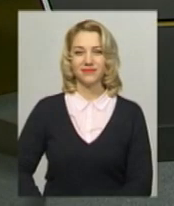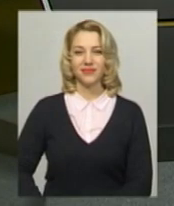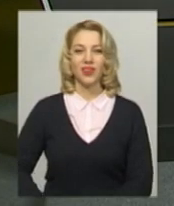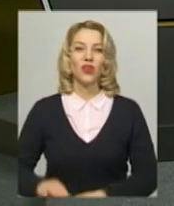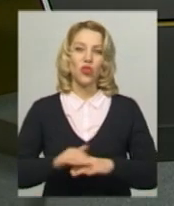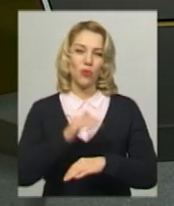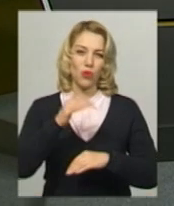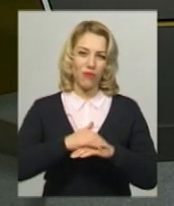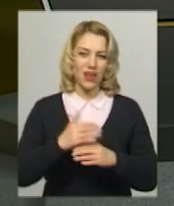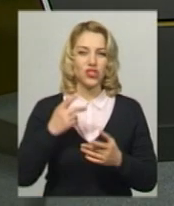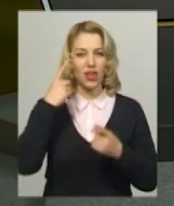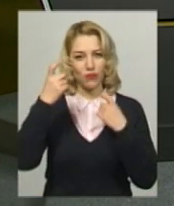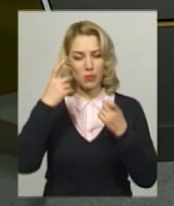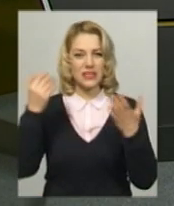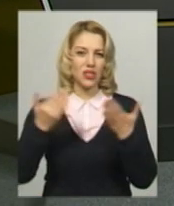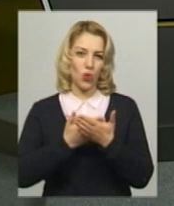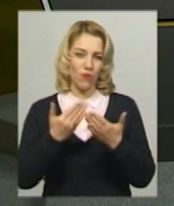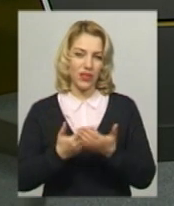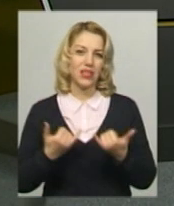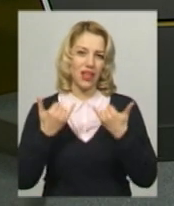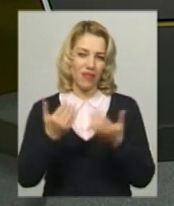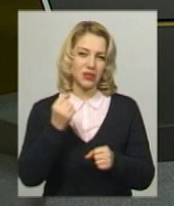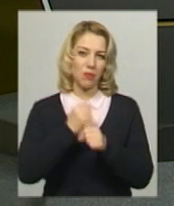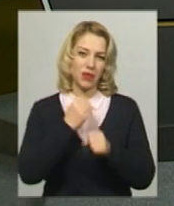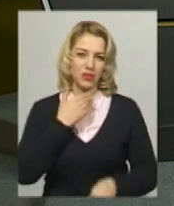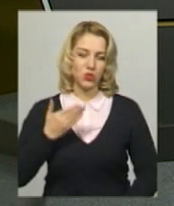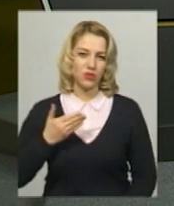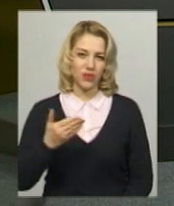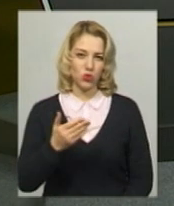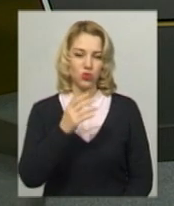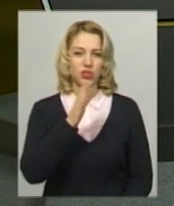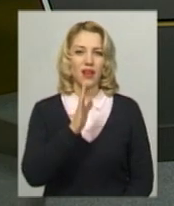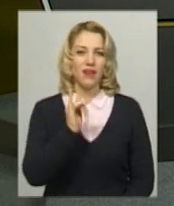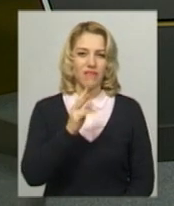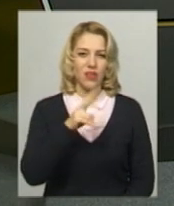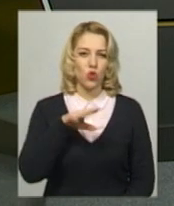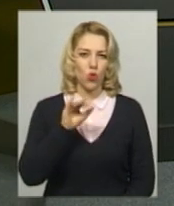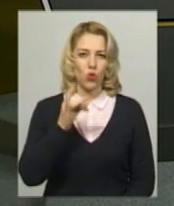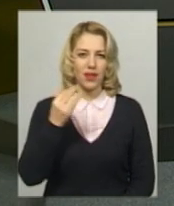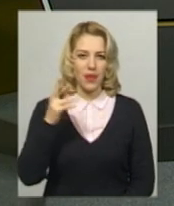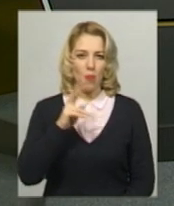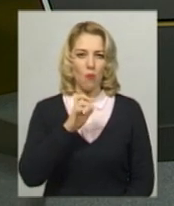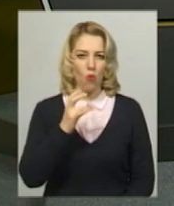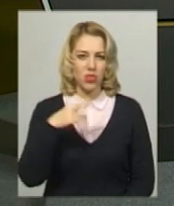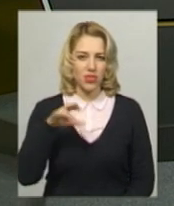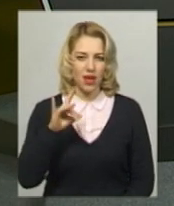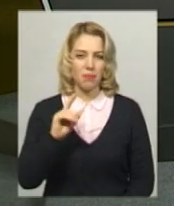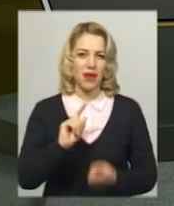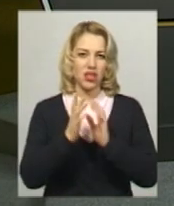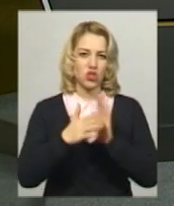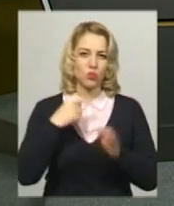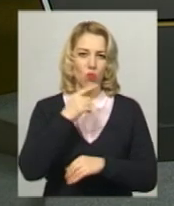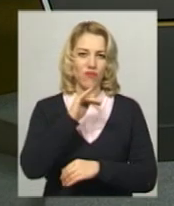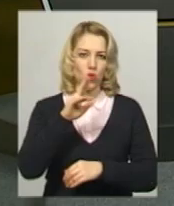Доброго вечора, в ефірі інформаційний випуск новин. У студії для вас працюють ведуча Вікторія Бондар, переклад на жестову мову Оксани Фіновської.